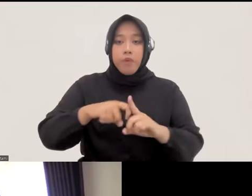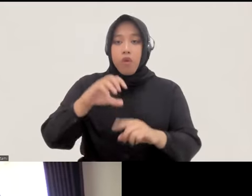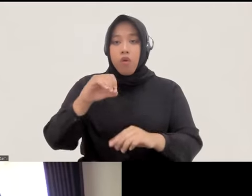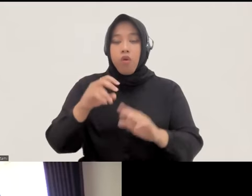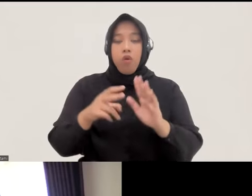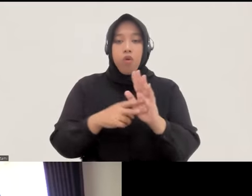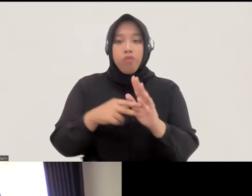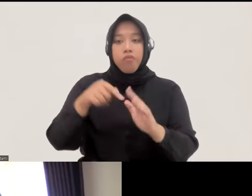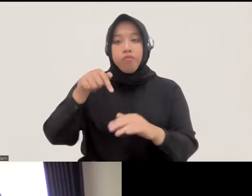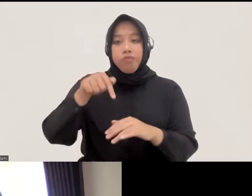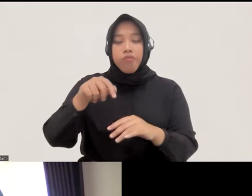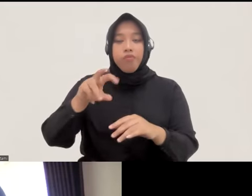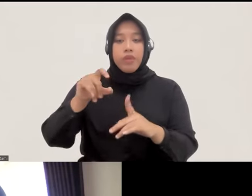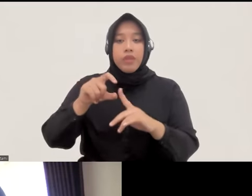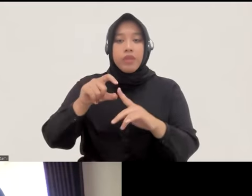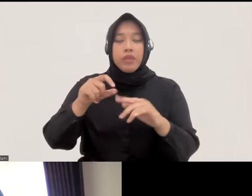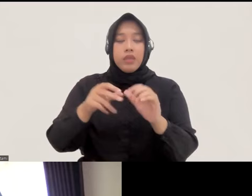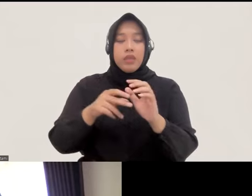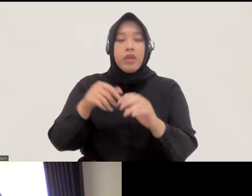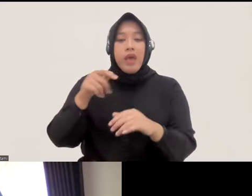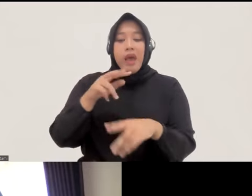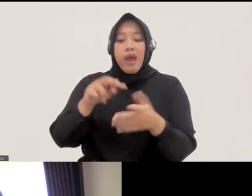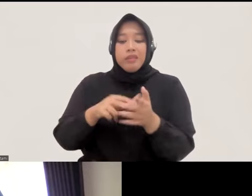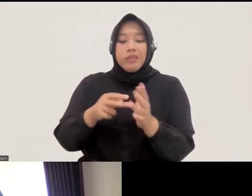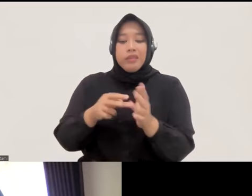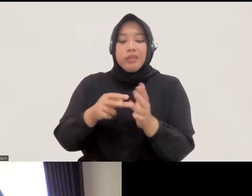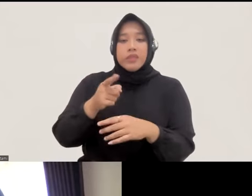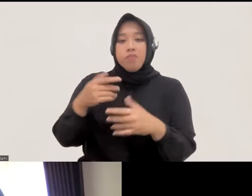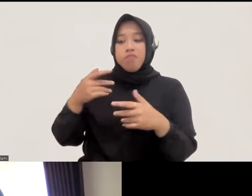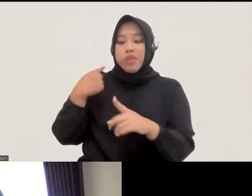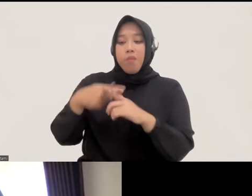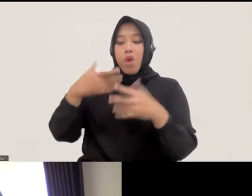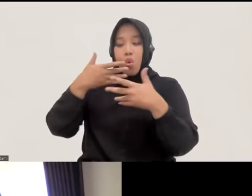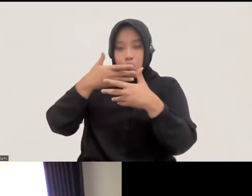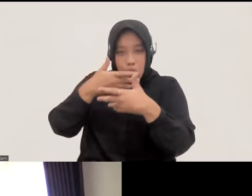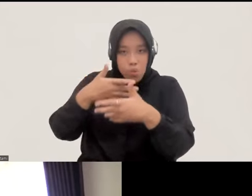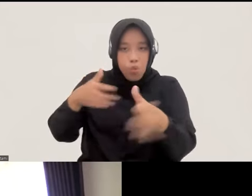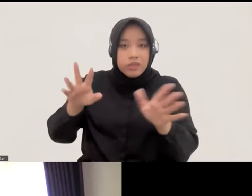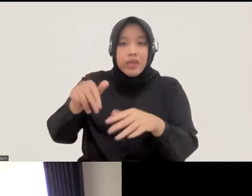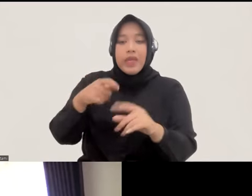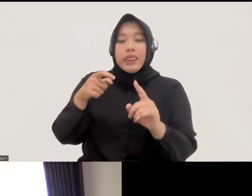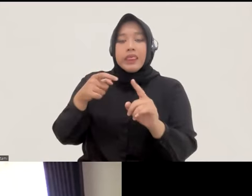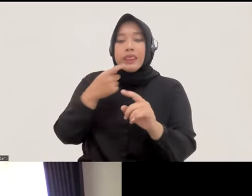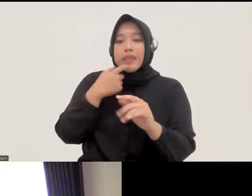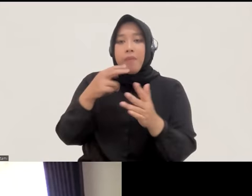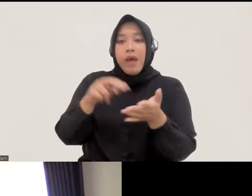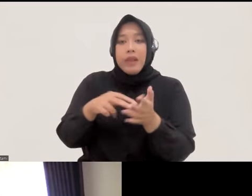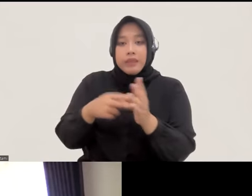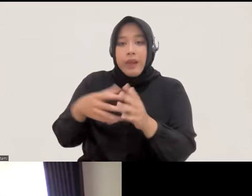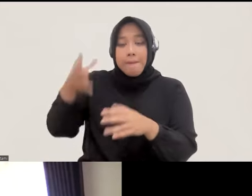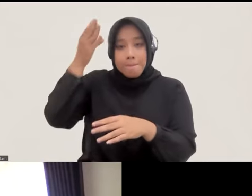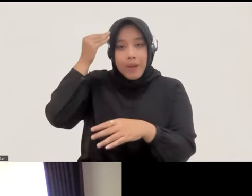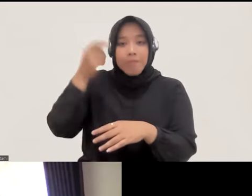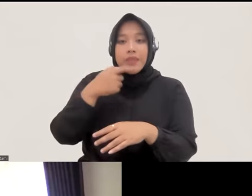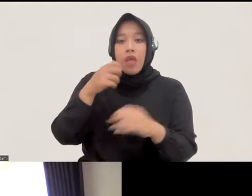mau tidak mau kita kemudian harus lebih meluaskan tentang pemahaman dan pengertian ini tentang